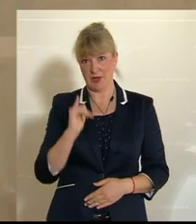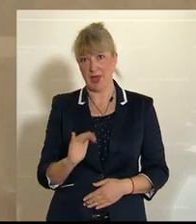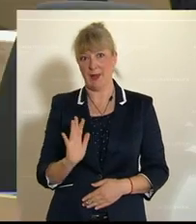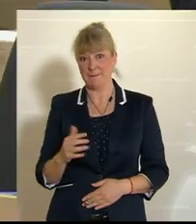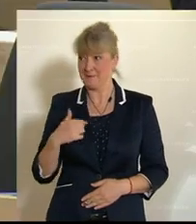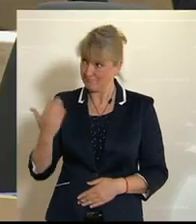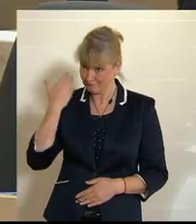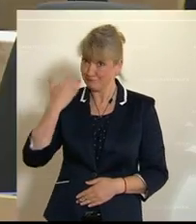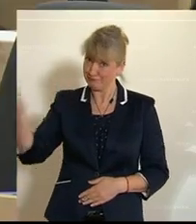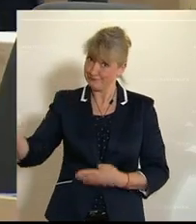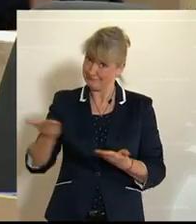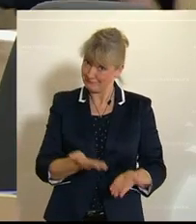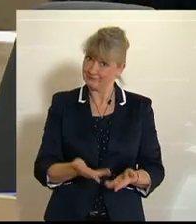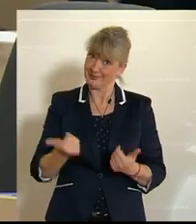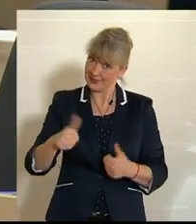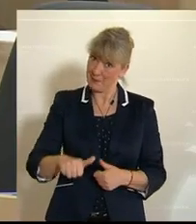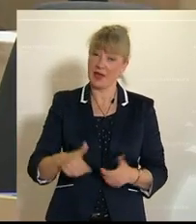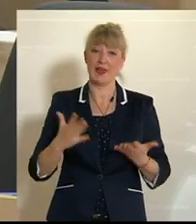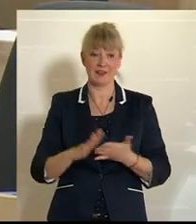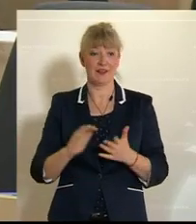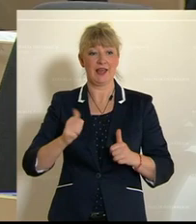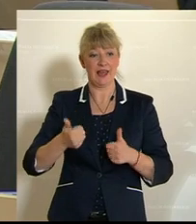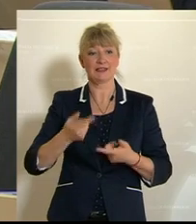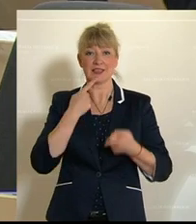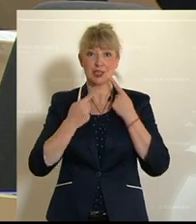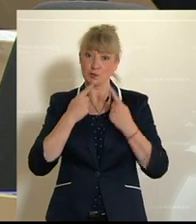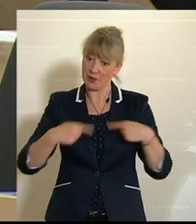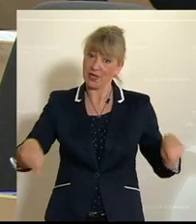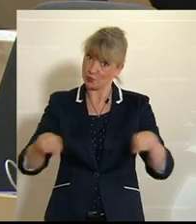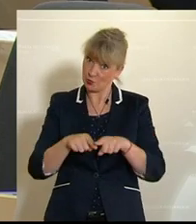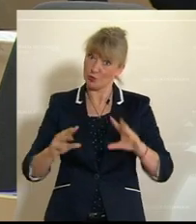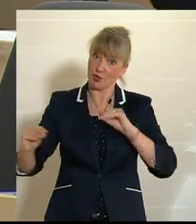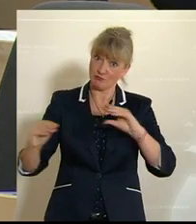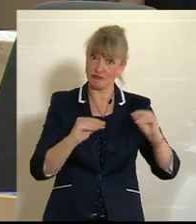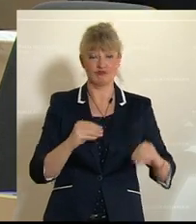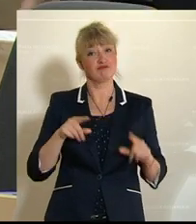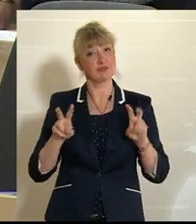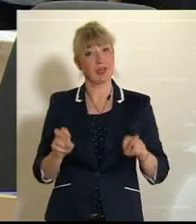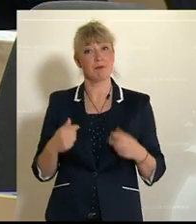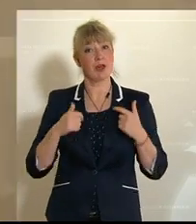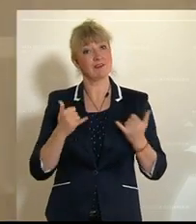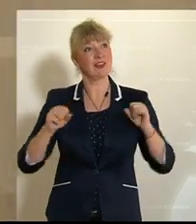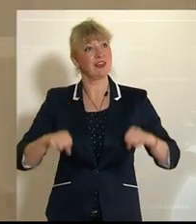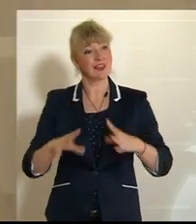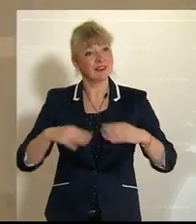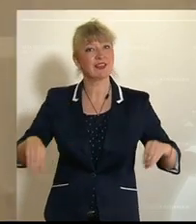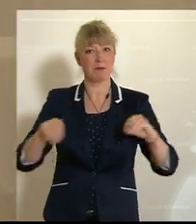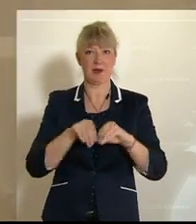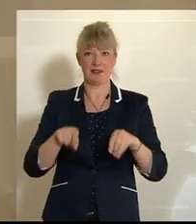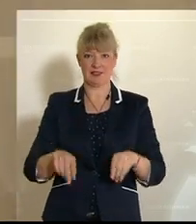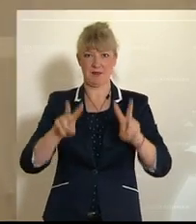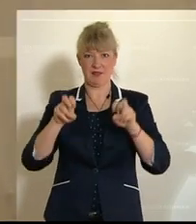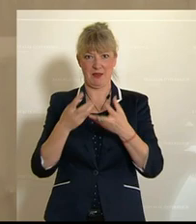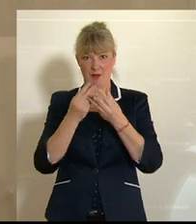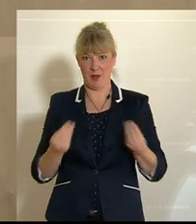lade dich herzlich ein, mit dabei zu sein. Eine erste Gesprächsrunde, wo es darum geht, wie können wir alle gemeinsam dieses Thema angehen.